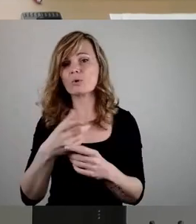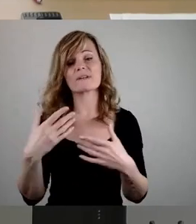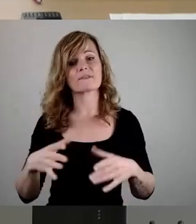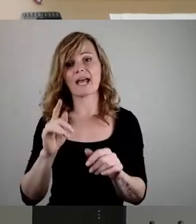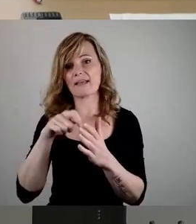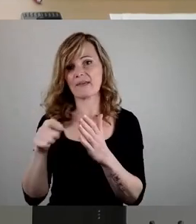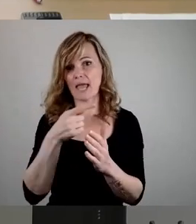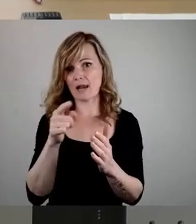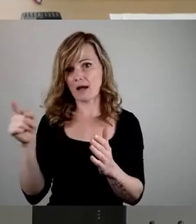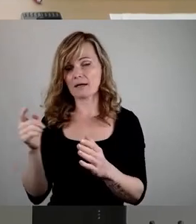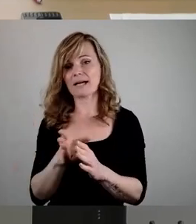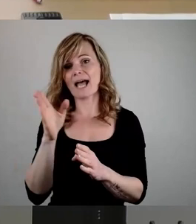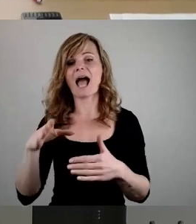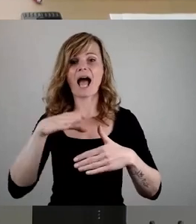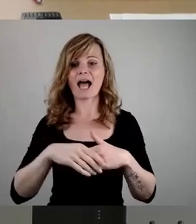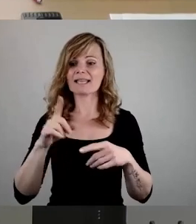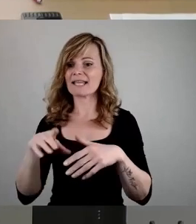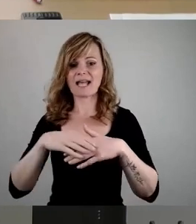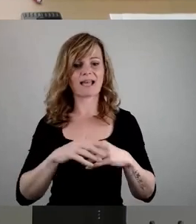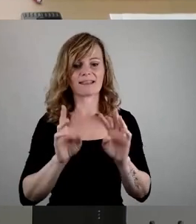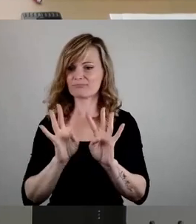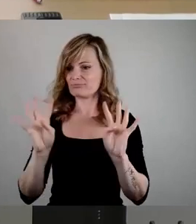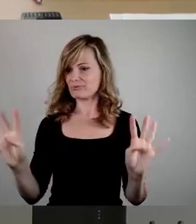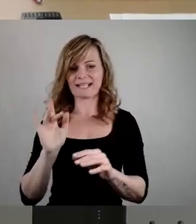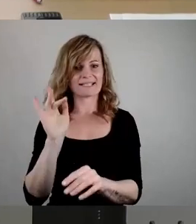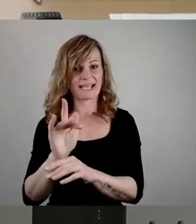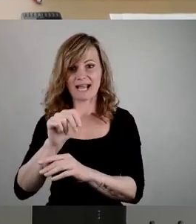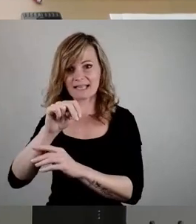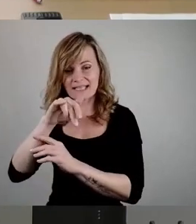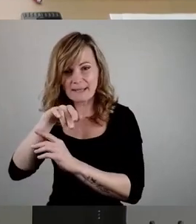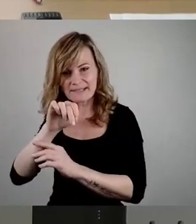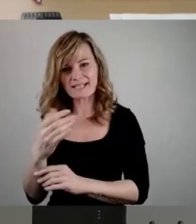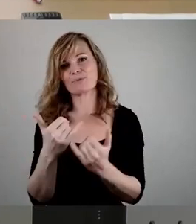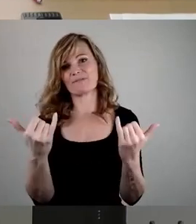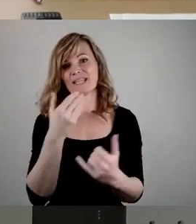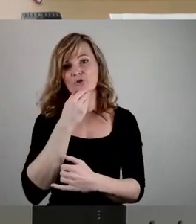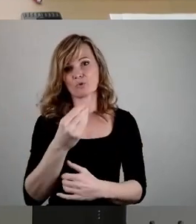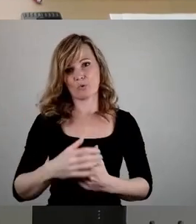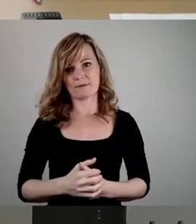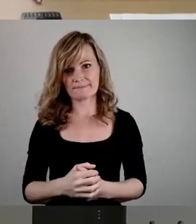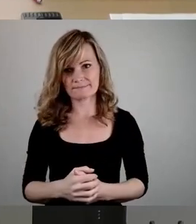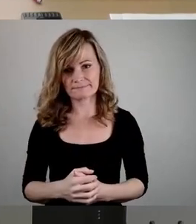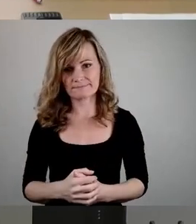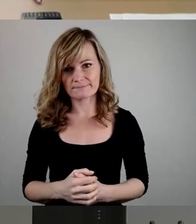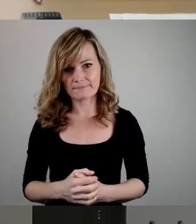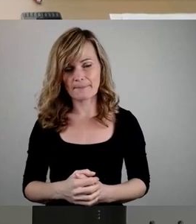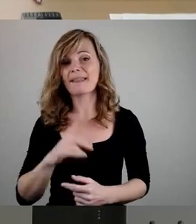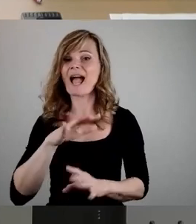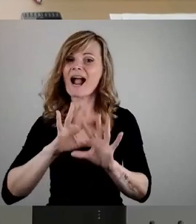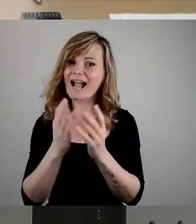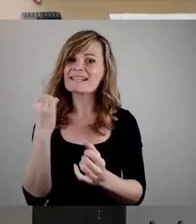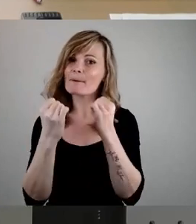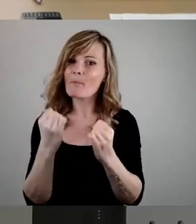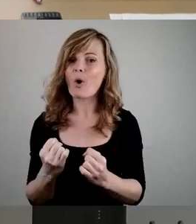rechts, Hand in Hand gegen Antisemitismus. Wie schön. Hat das ganze Morden doch noch was Gutes.